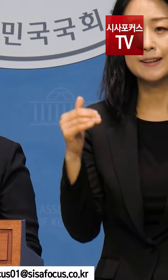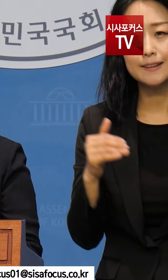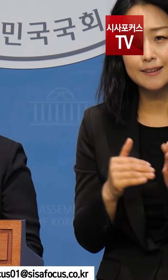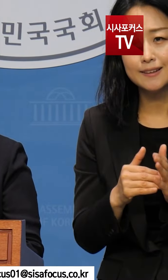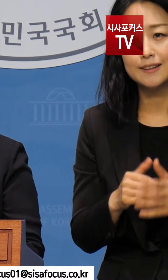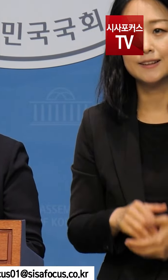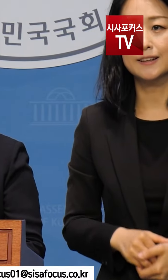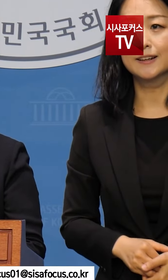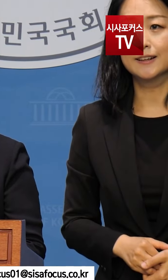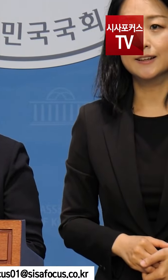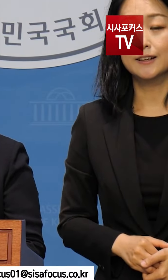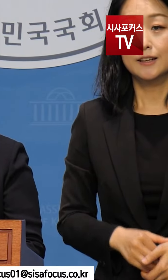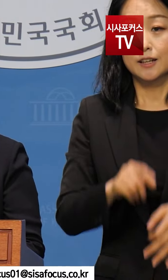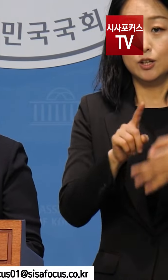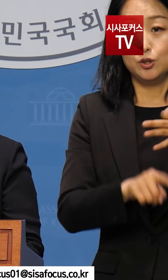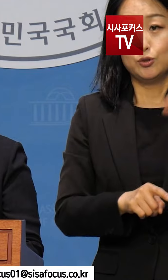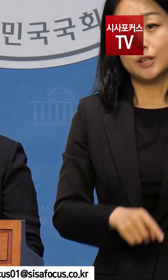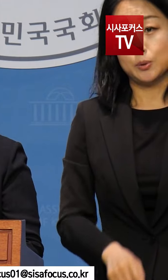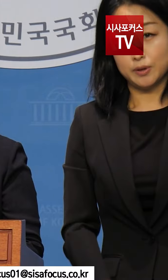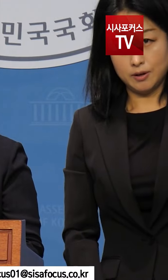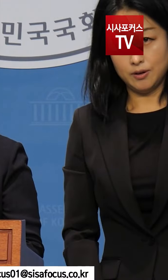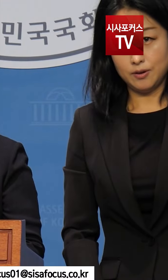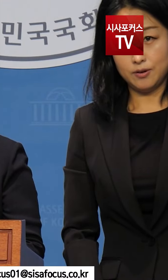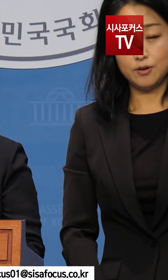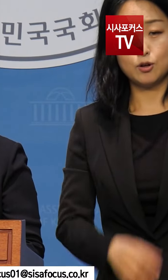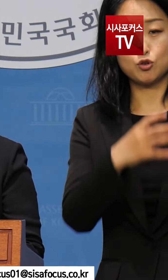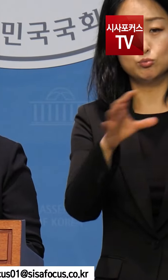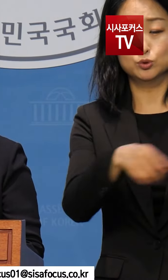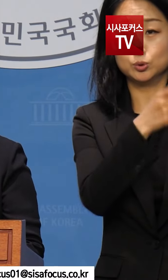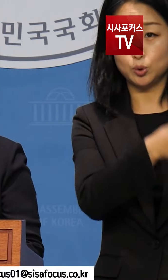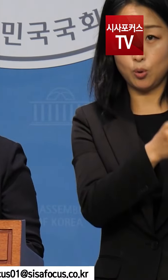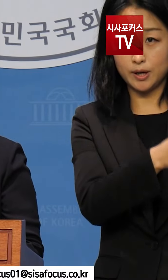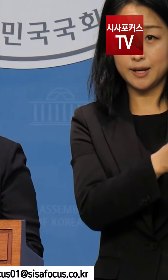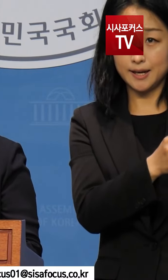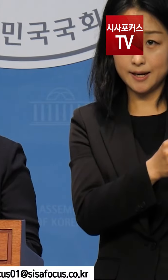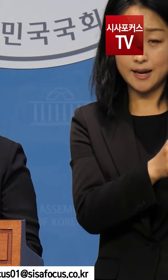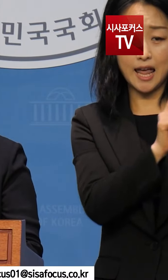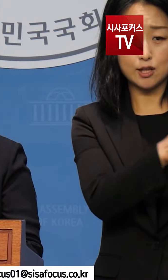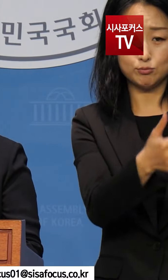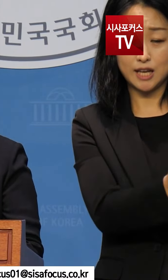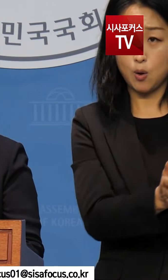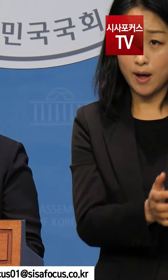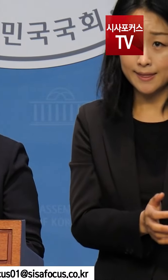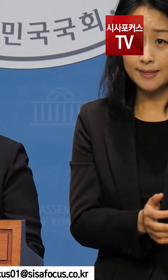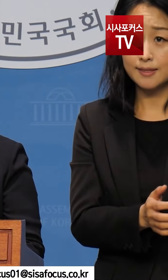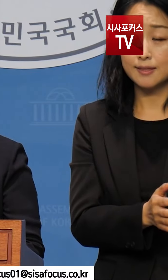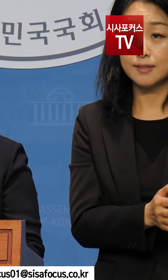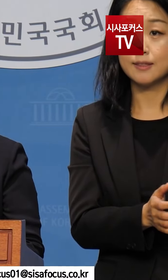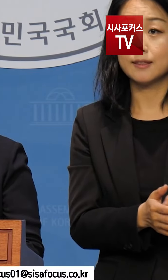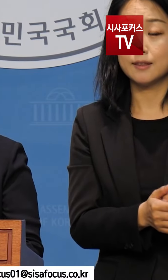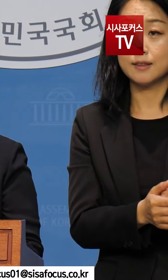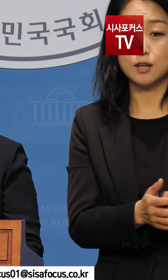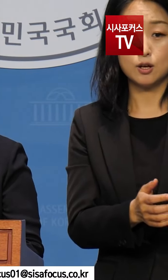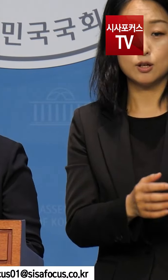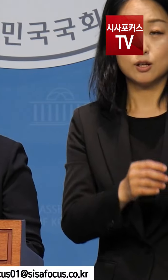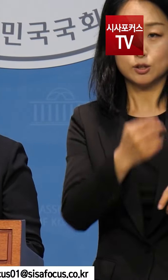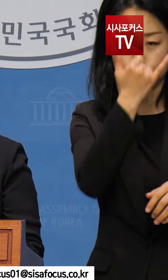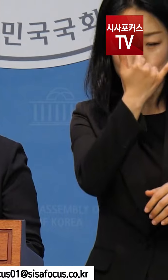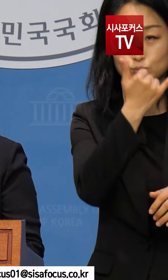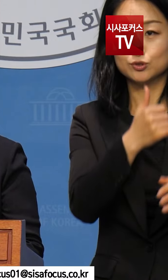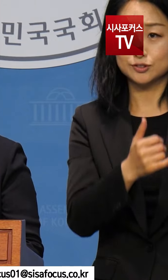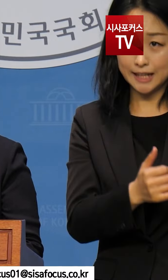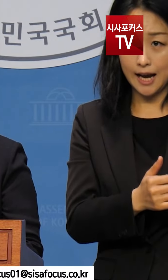윤석열 대통령, 한덕수 국무총리, 이상민 행안부장관, 김영환 중북도지사,